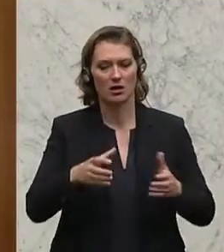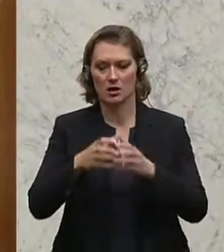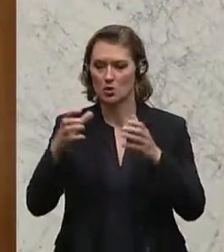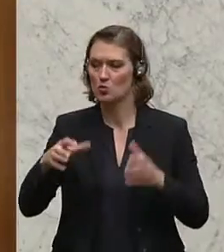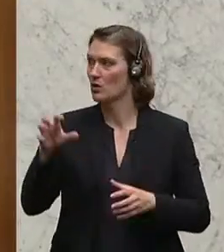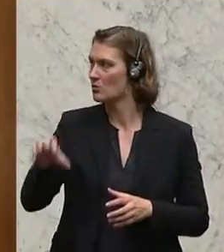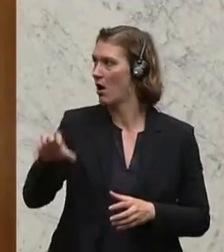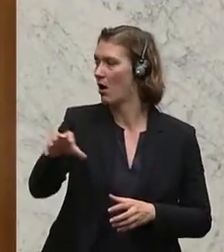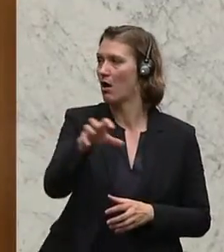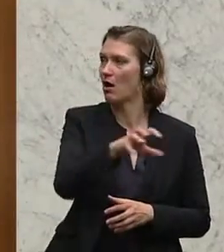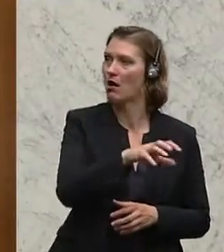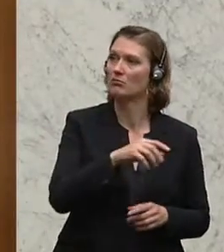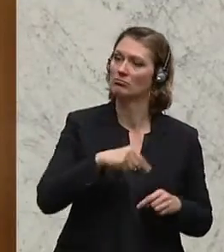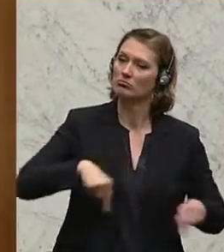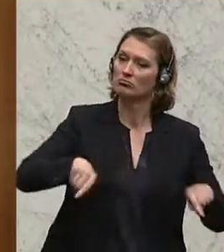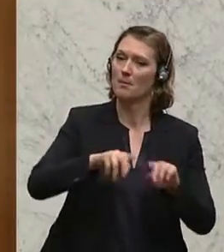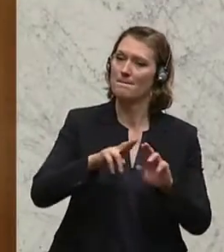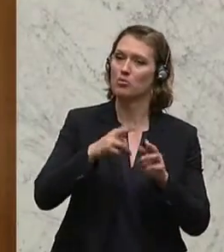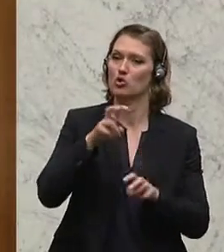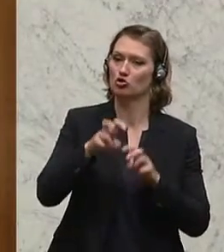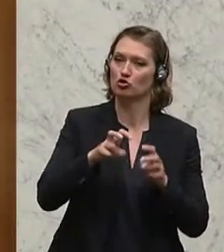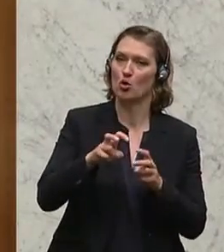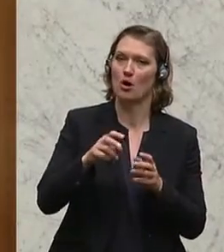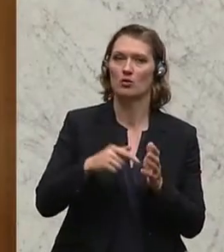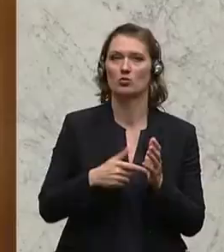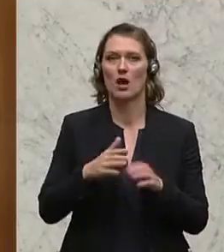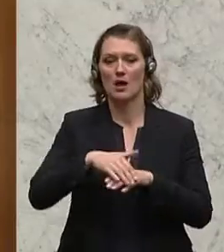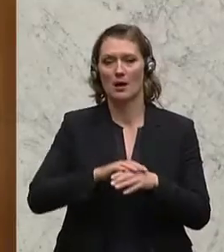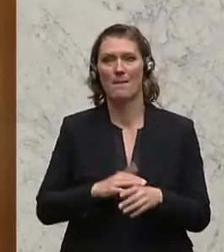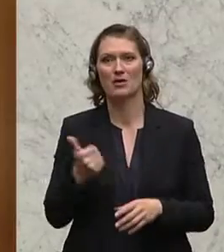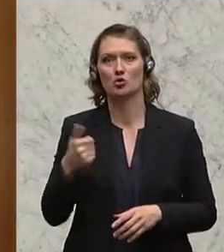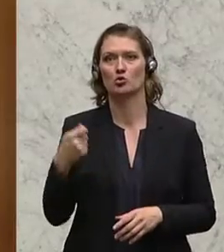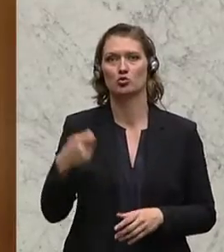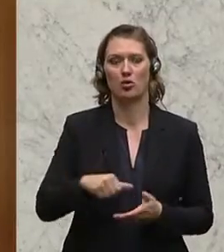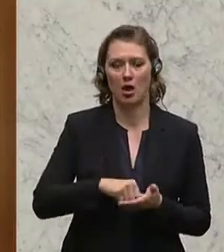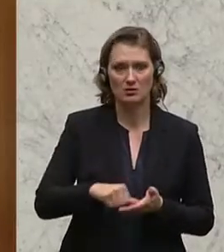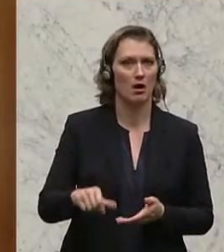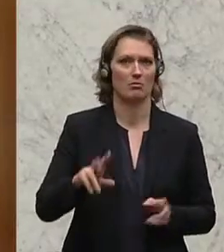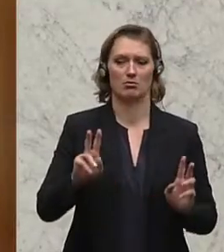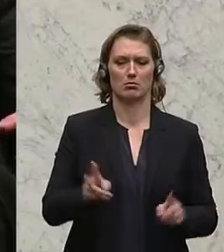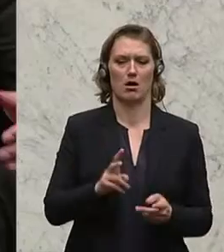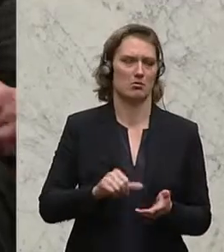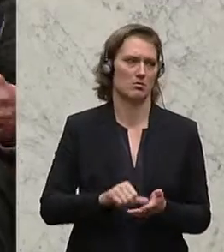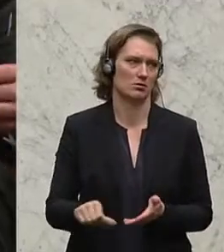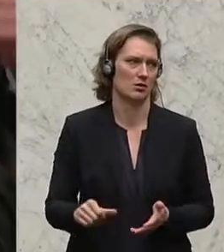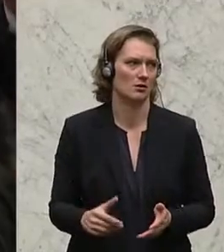zu haben, die entsprechend die Bundessteuern mit Gemeindezuschlägen versehen. Das ist einfach auch nicht administrierbar.